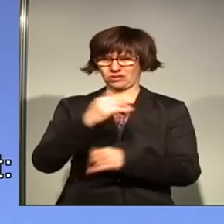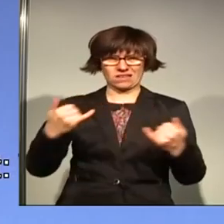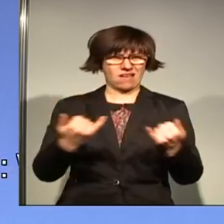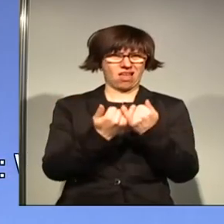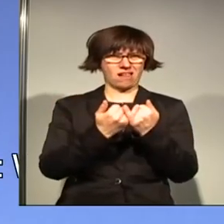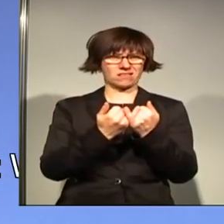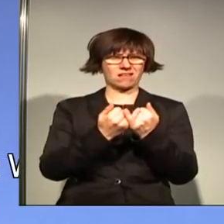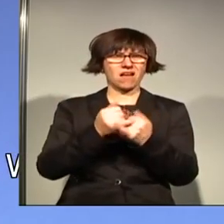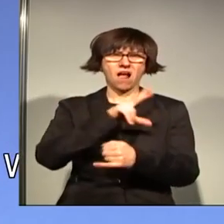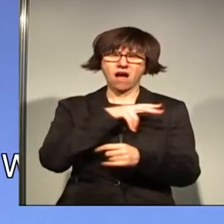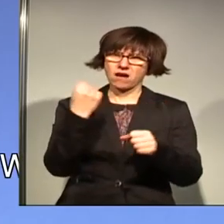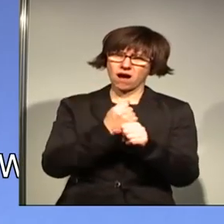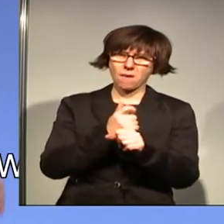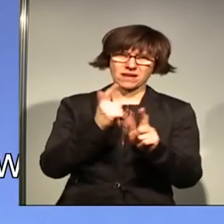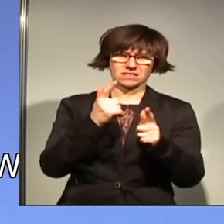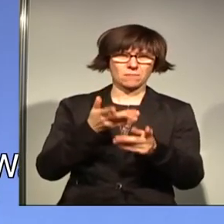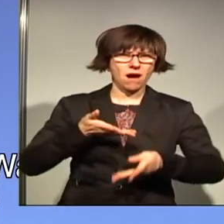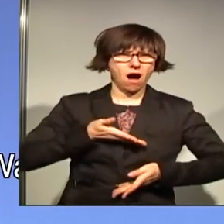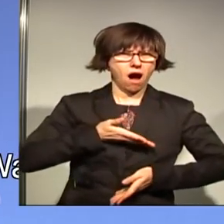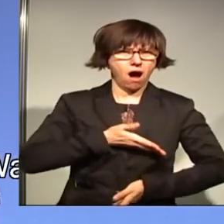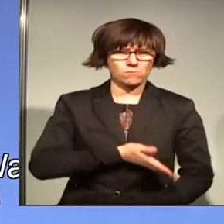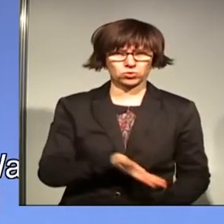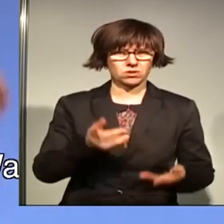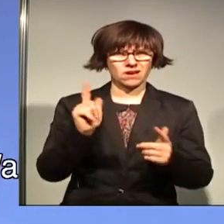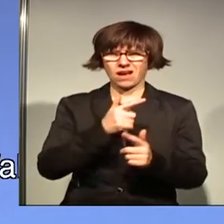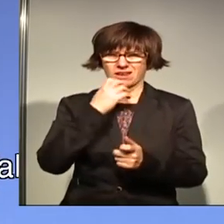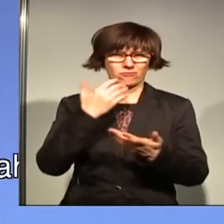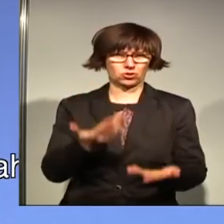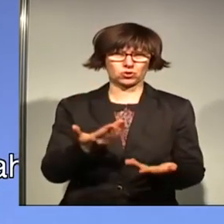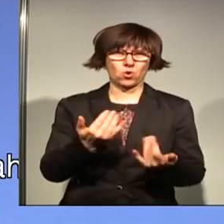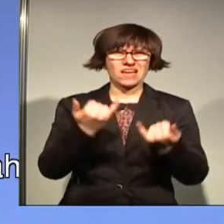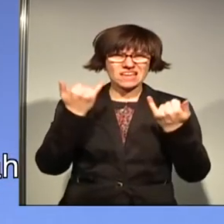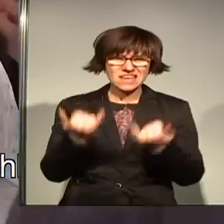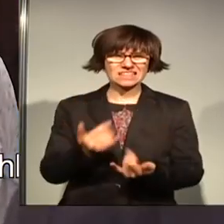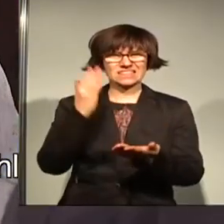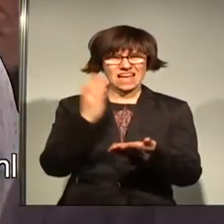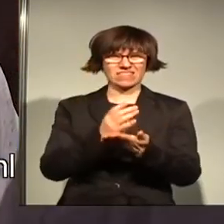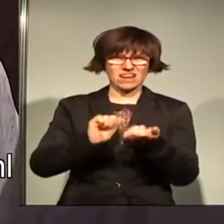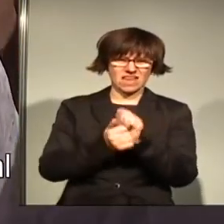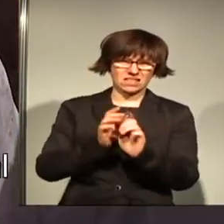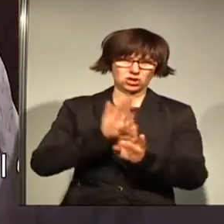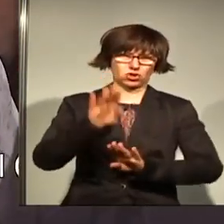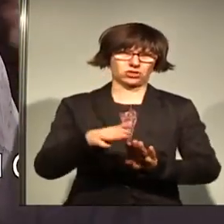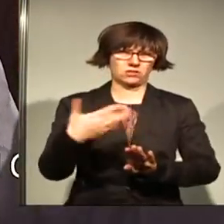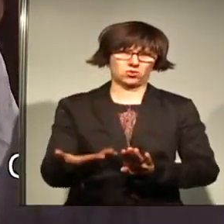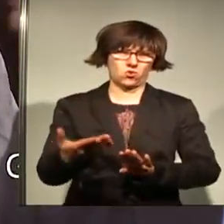droht, nach einem langen Arbeitsleben in die Armut abzurutschen, Genossinnen und Genossen. Jetzt machen wir endlich den ersten Schritt dagegen.